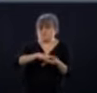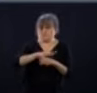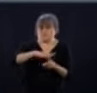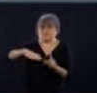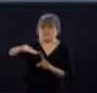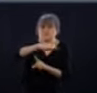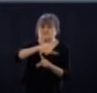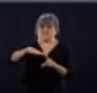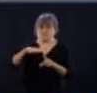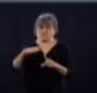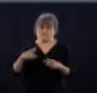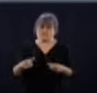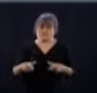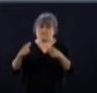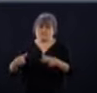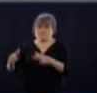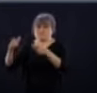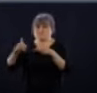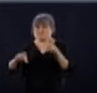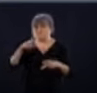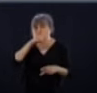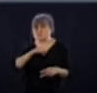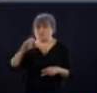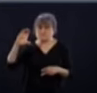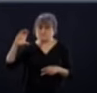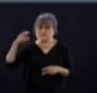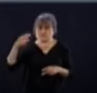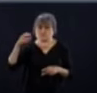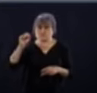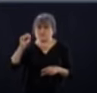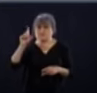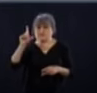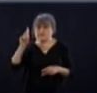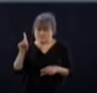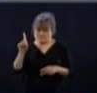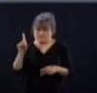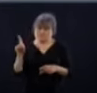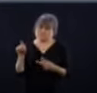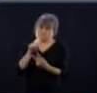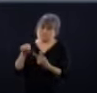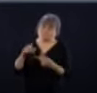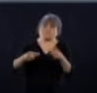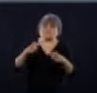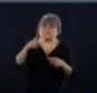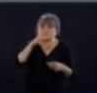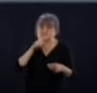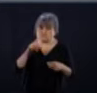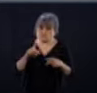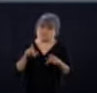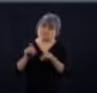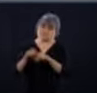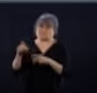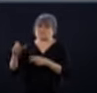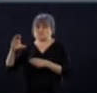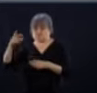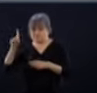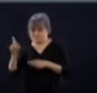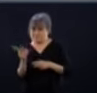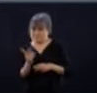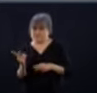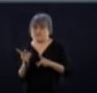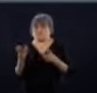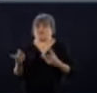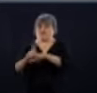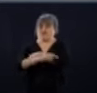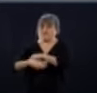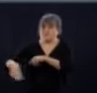résidences pour personnes âgées. Vous le savez, depuis plusieurs jours, voire une semaine, deux semaines maintenant, On reçoit beaucoup de renforts à la suite des